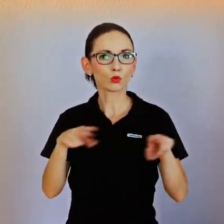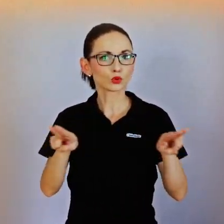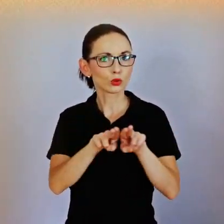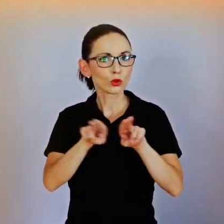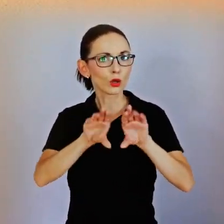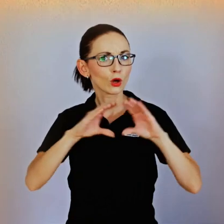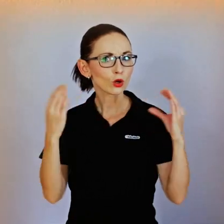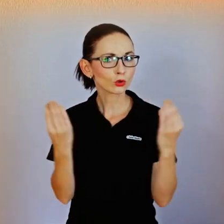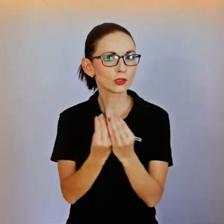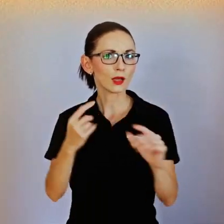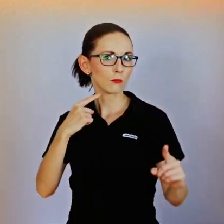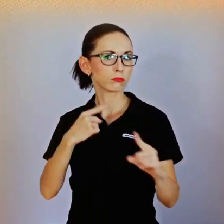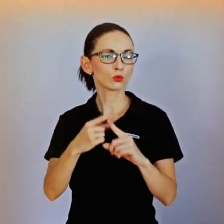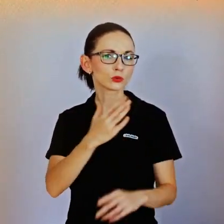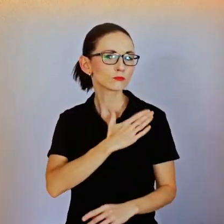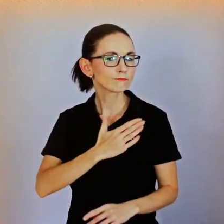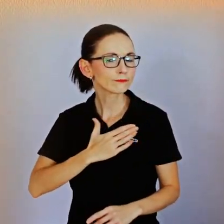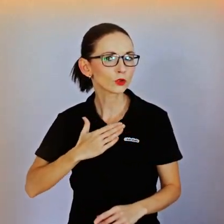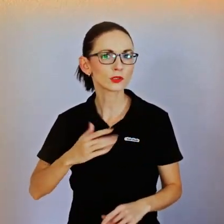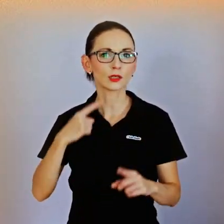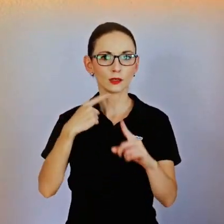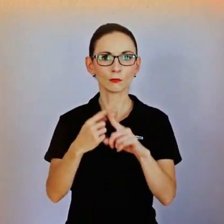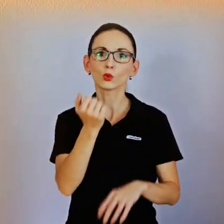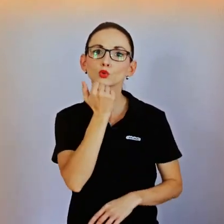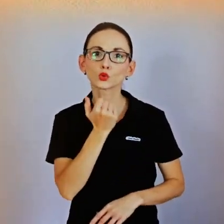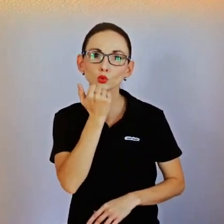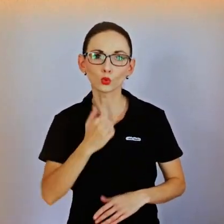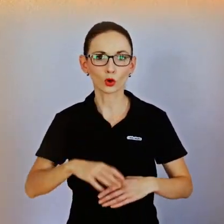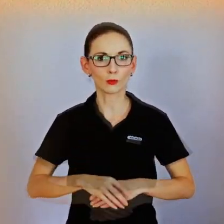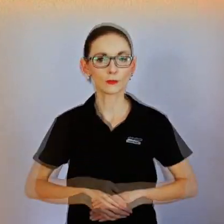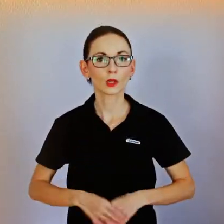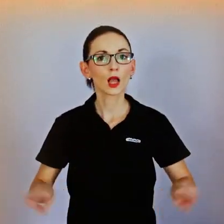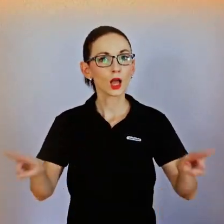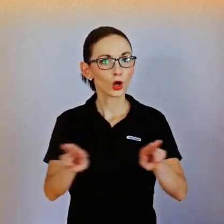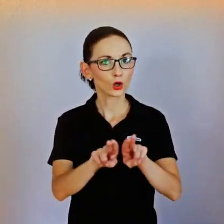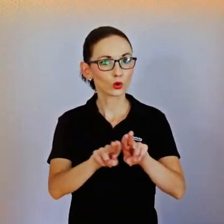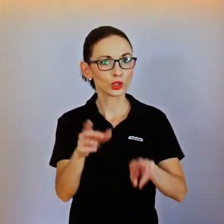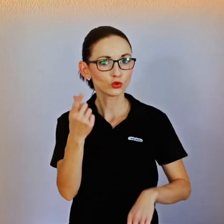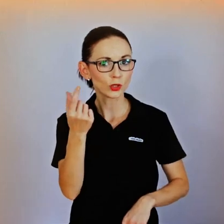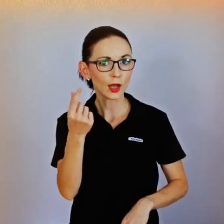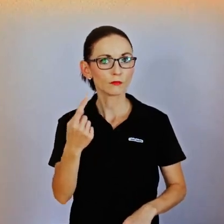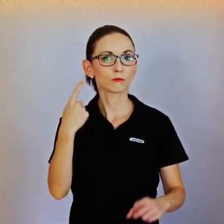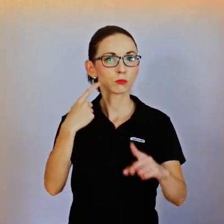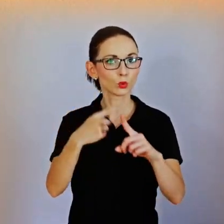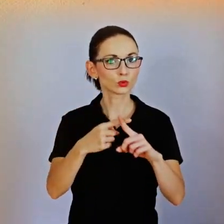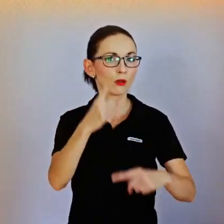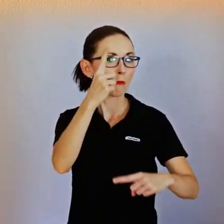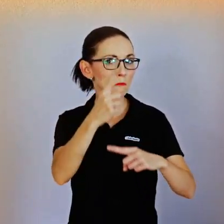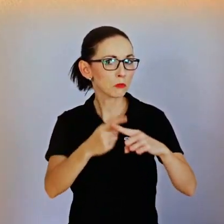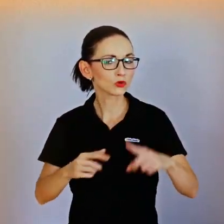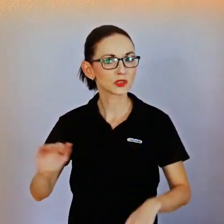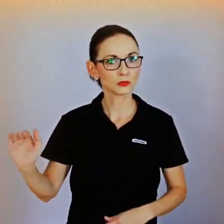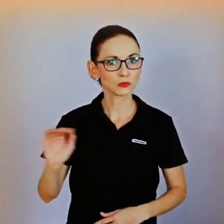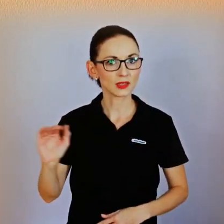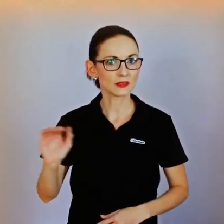mentálním handicapem tím, že mají někdy problémy třeba s představivostí a právě s tími